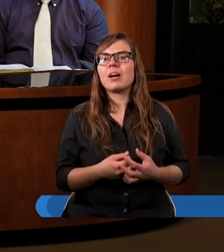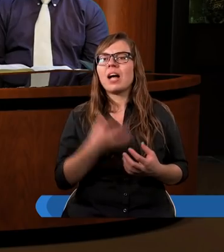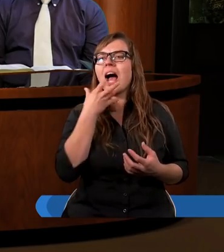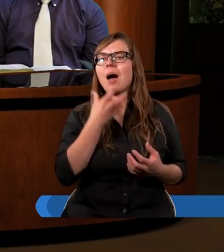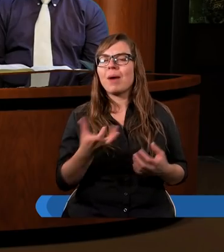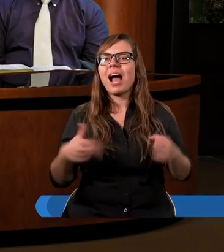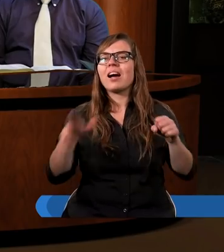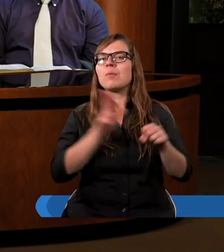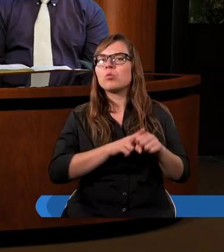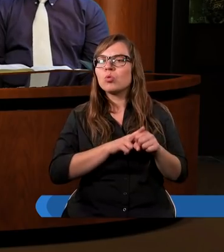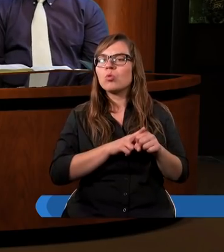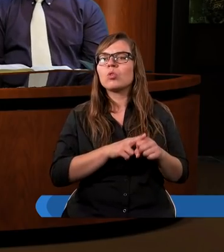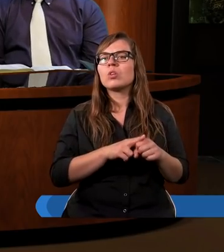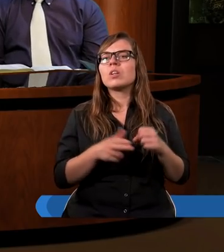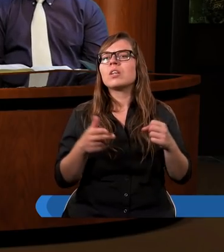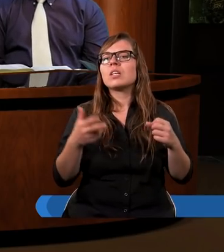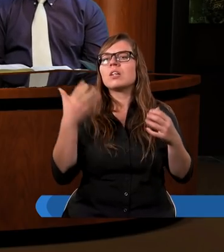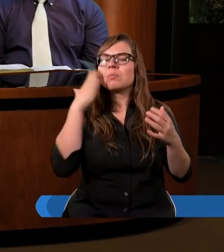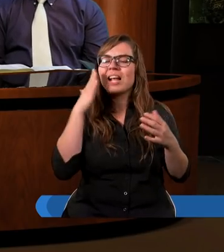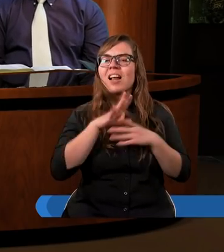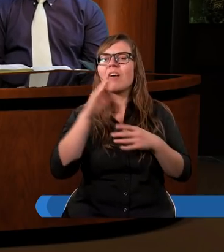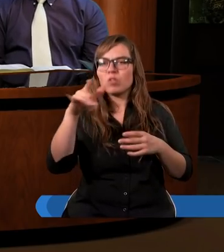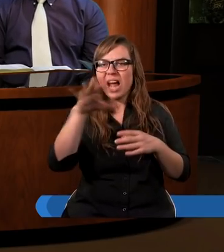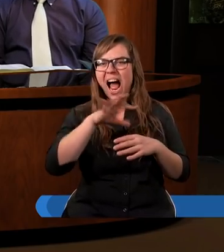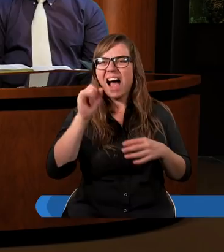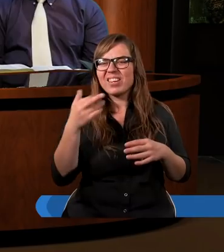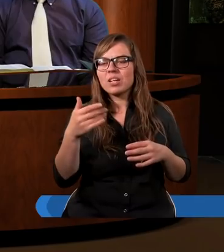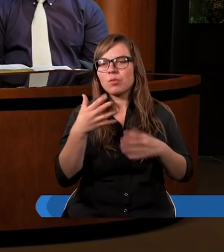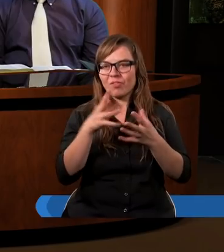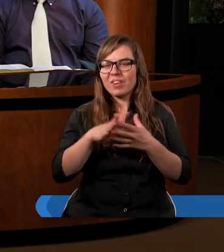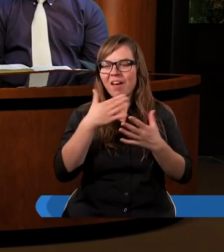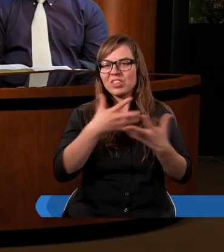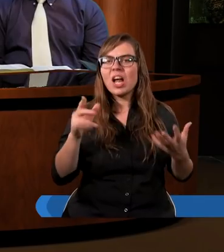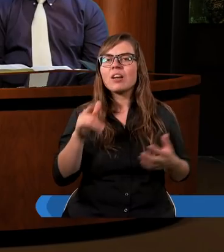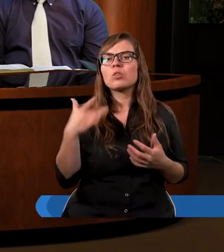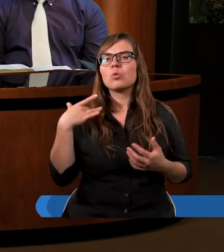Abraham, który mieszkał w Urchaldejskim, tam w Międzyrzeczu.